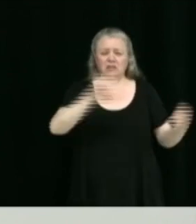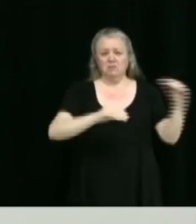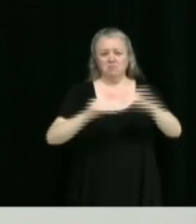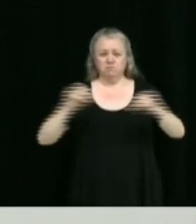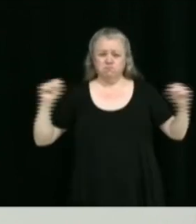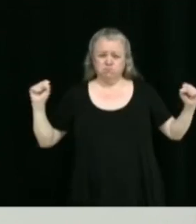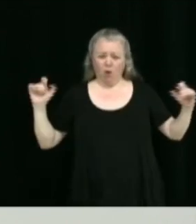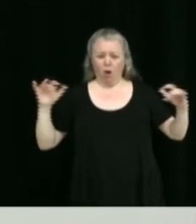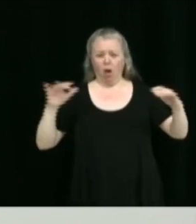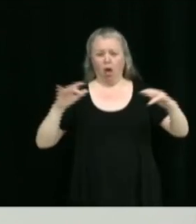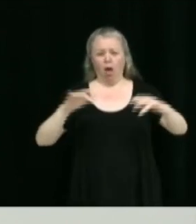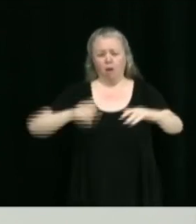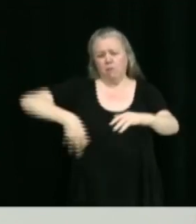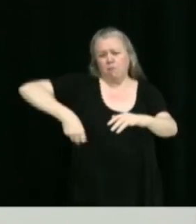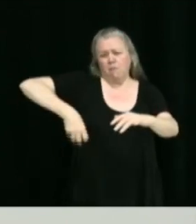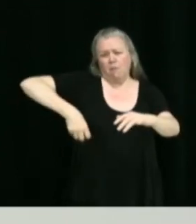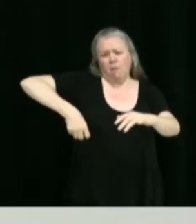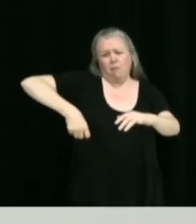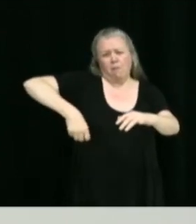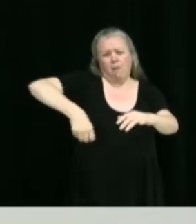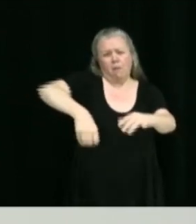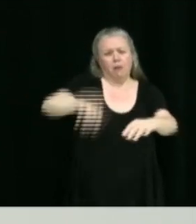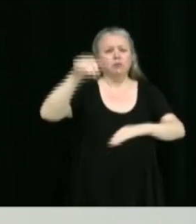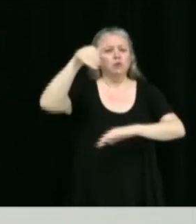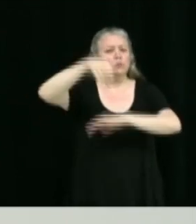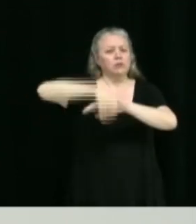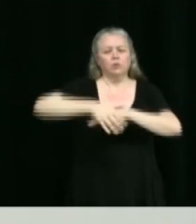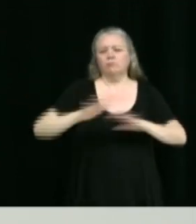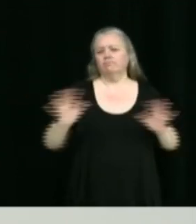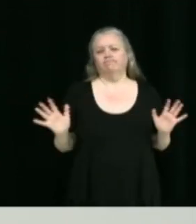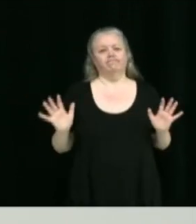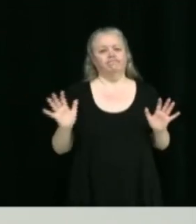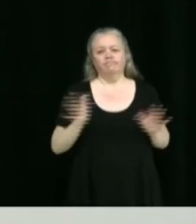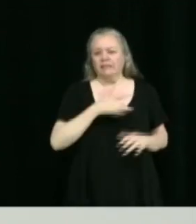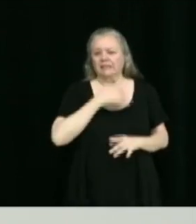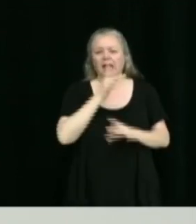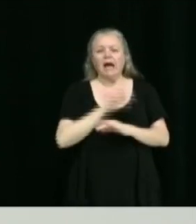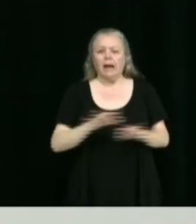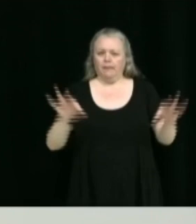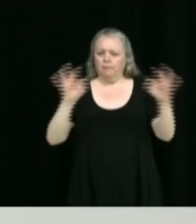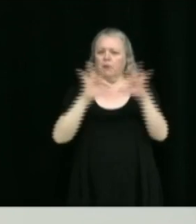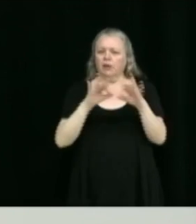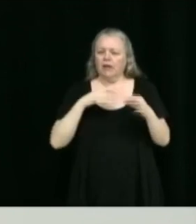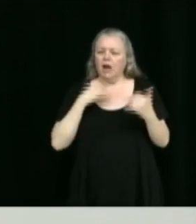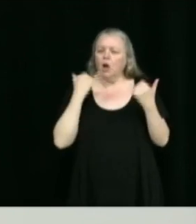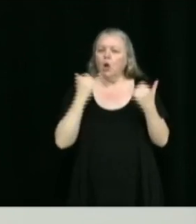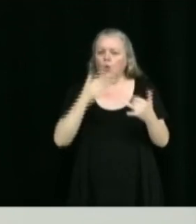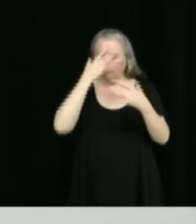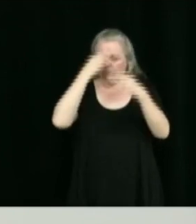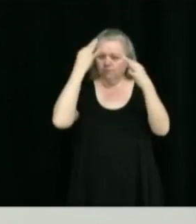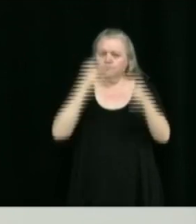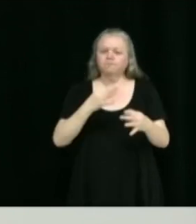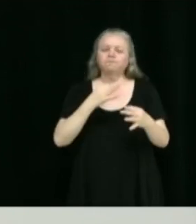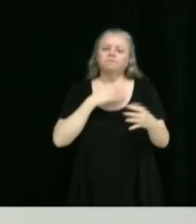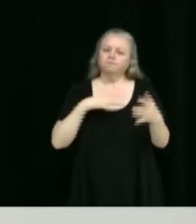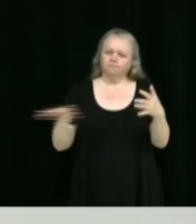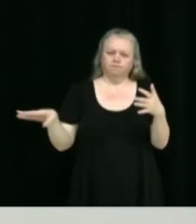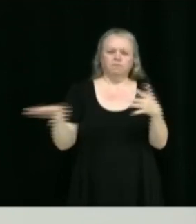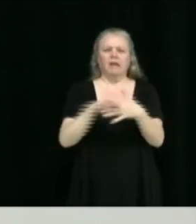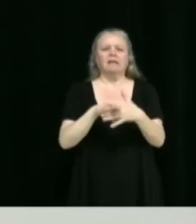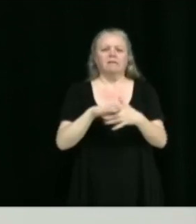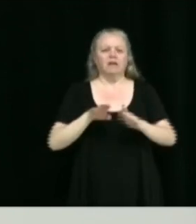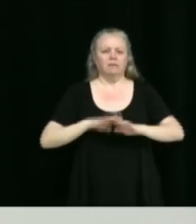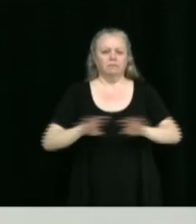pétaradent la longueur de soirée. Oui. Comme ça, je pense que c'est important de prendre des mesures peut-être un peu plus drastiques maintenant.